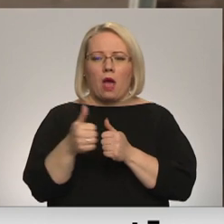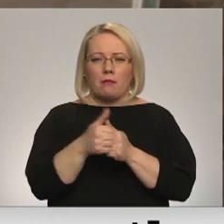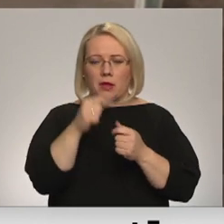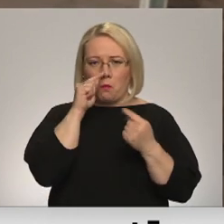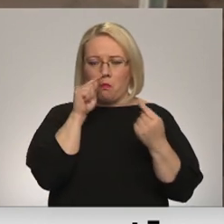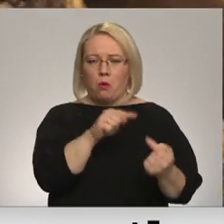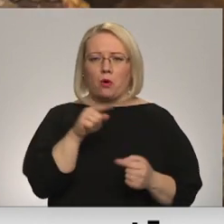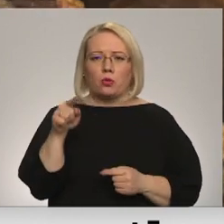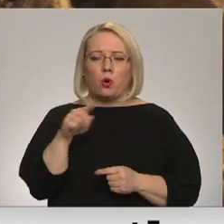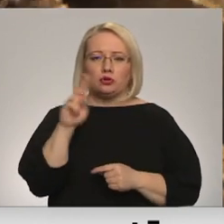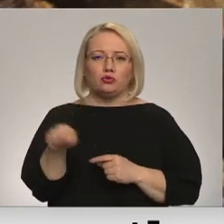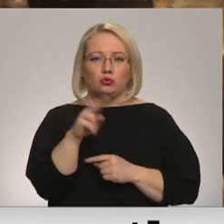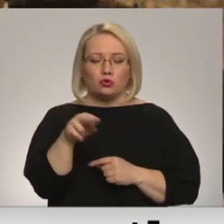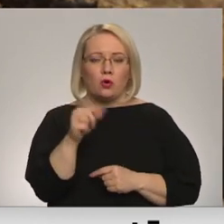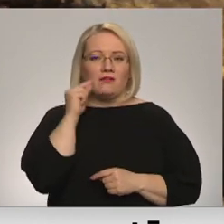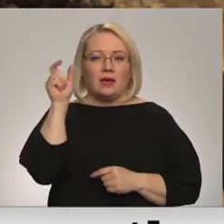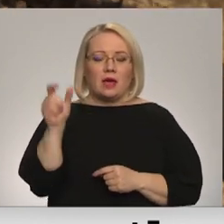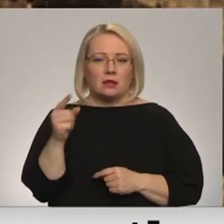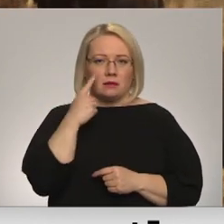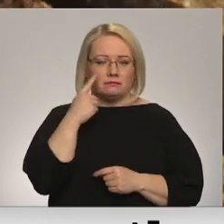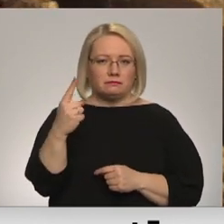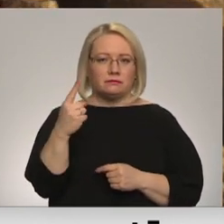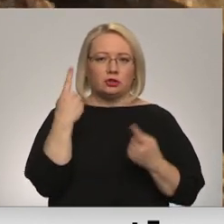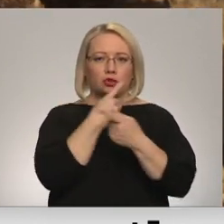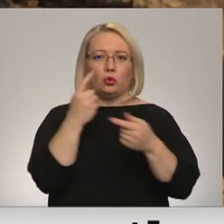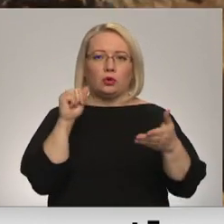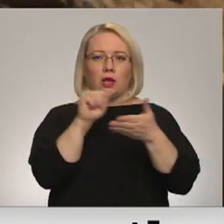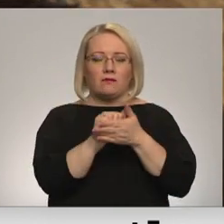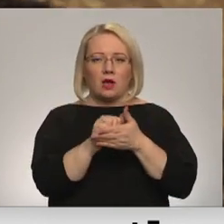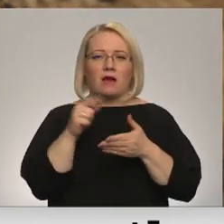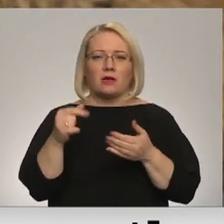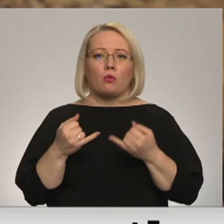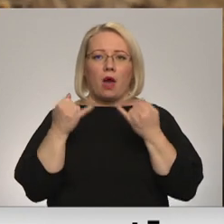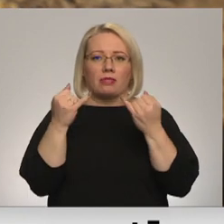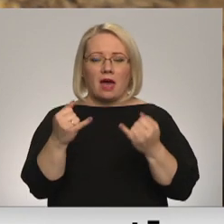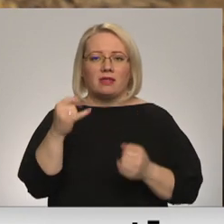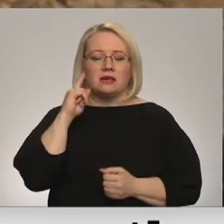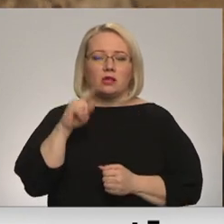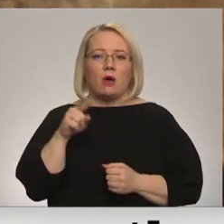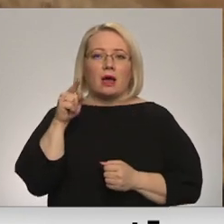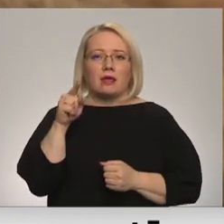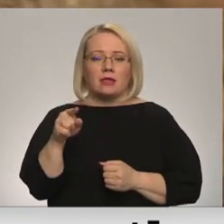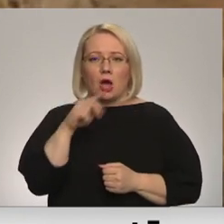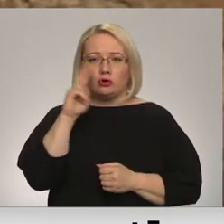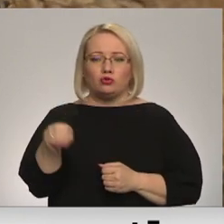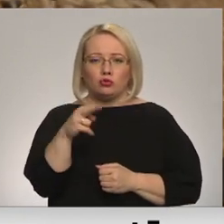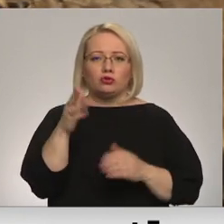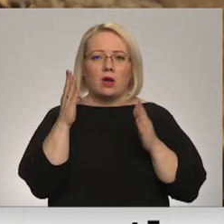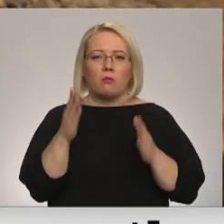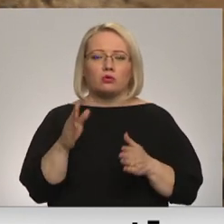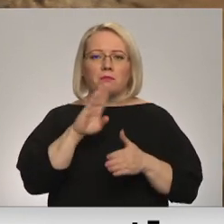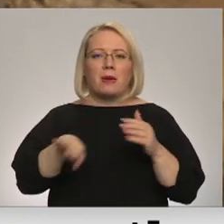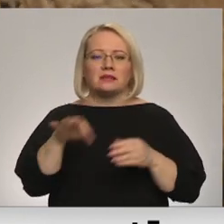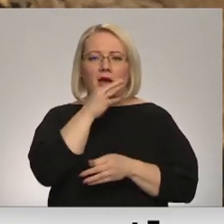šādu iemītnieci. Didzi uztraucas pamanītais sludinājums, ka Čulsku atdāvina. Zinot, ka šādi rāpulds var nonākt bezatbildīgās